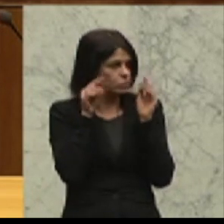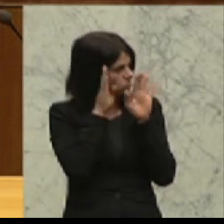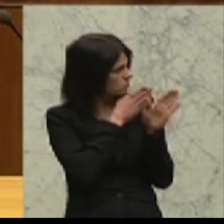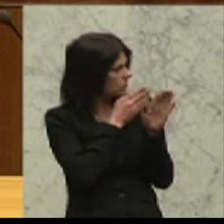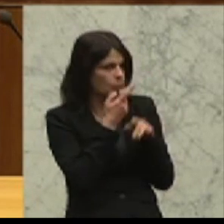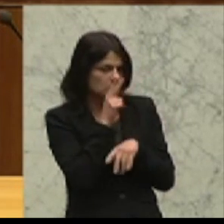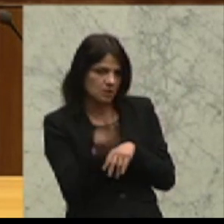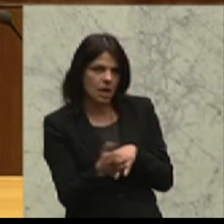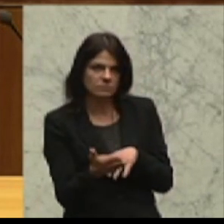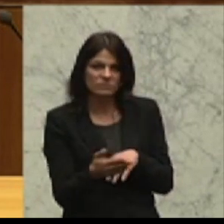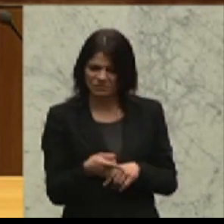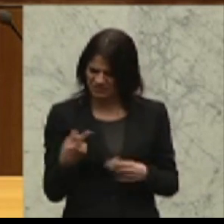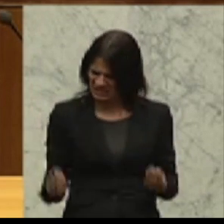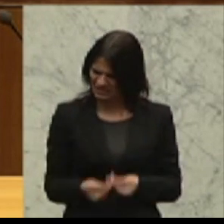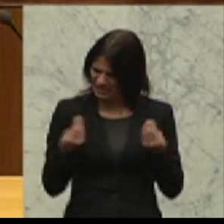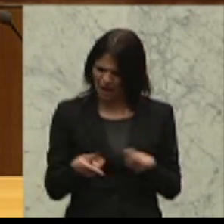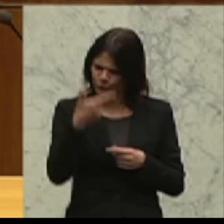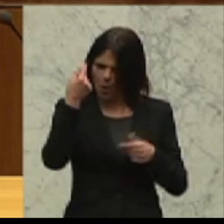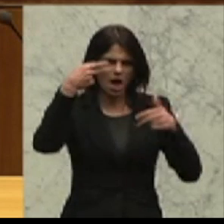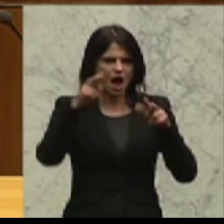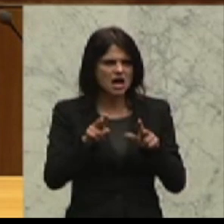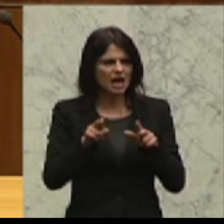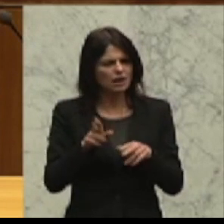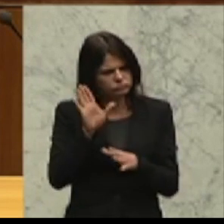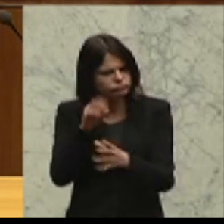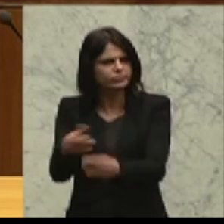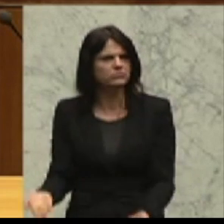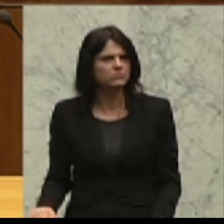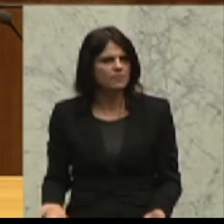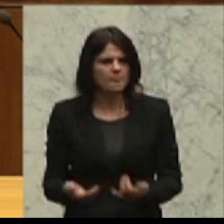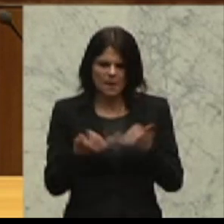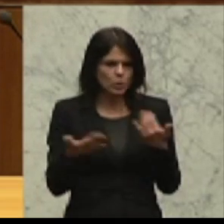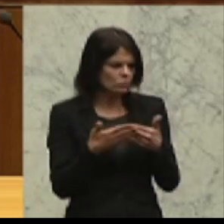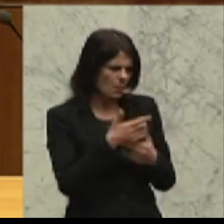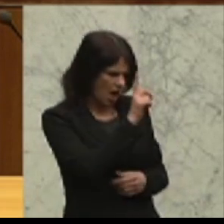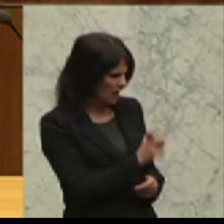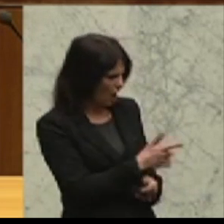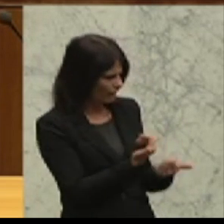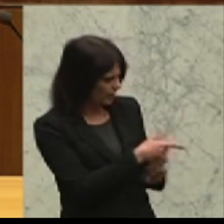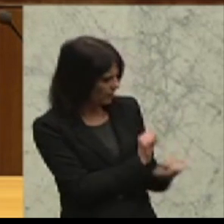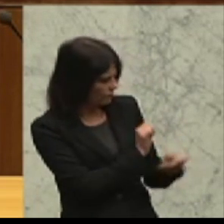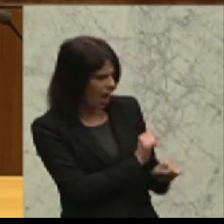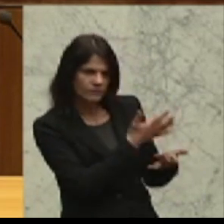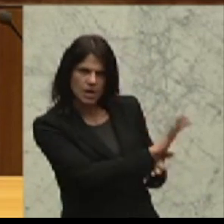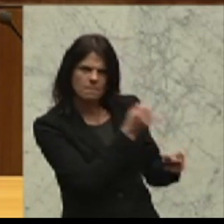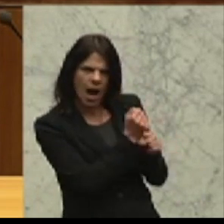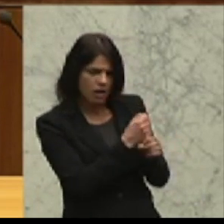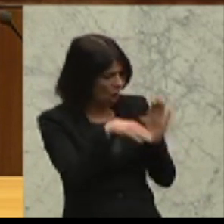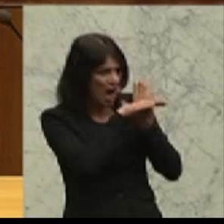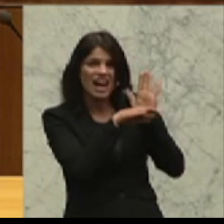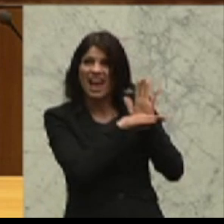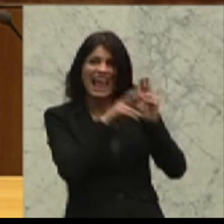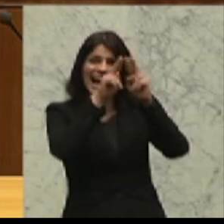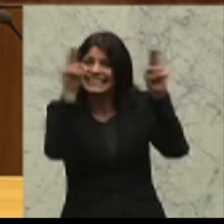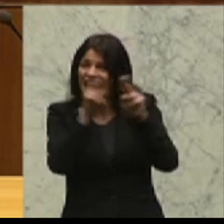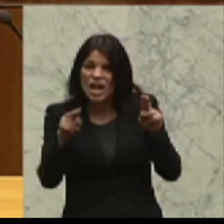eigentlich zu einem völkerrechtlichen Vorgehen führen müssten, wie das italienische Vorgehen, wo man alle Regeln internationaler